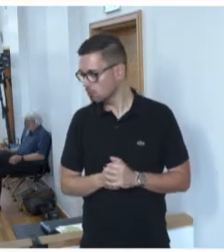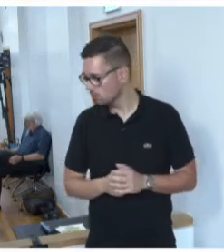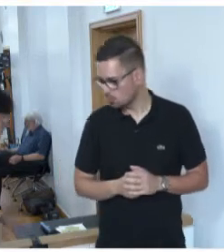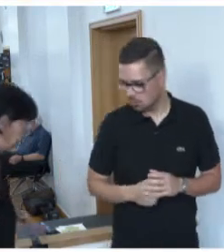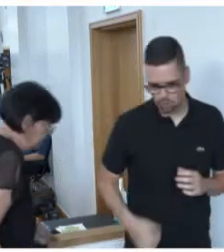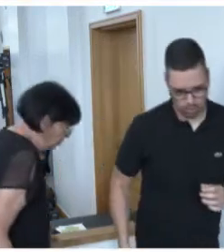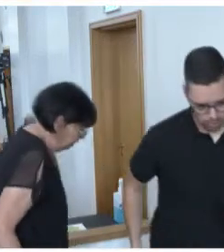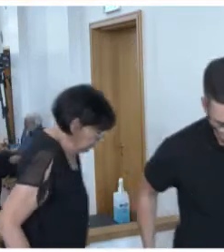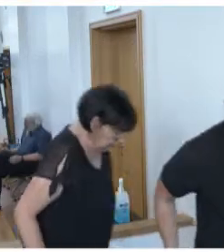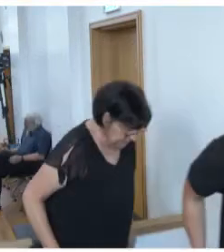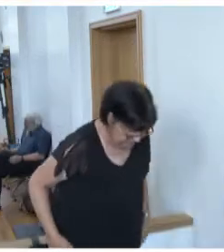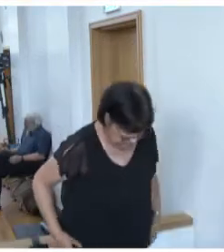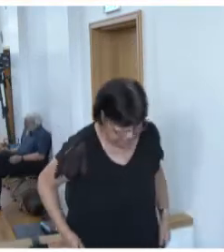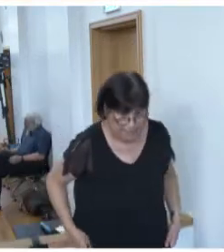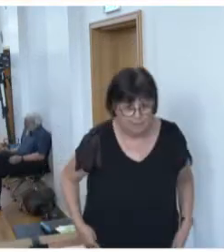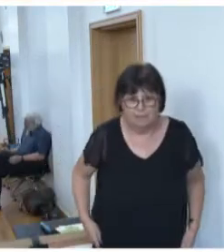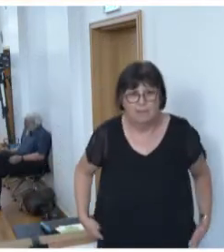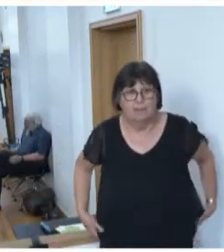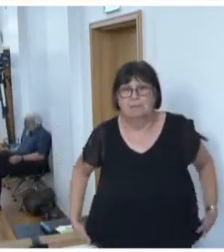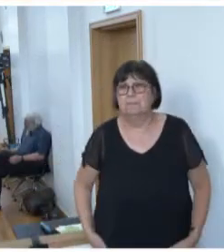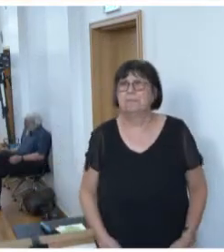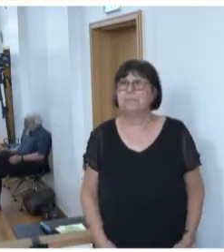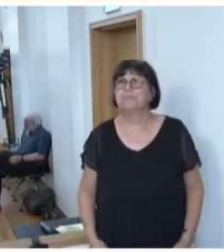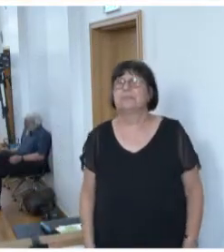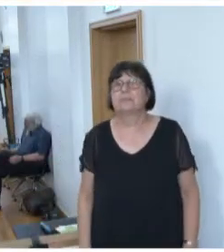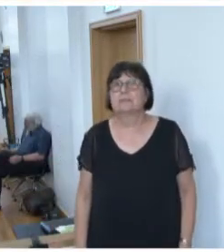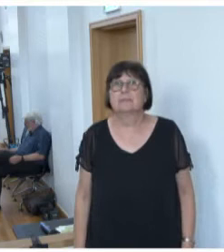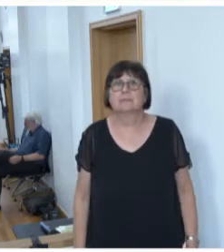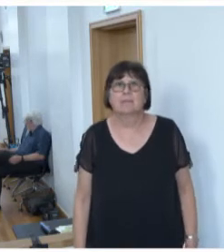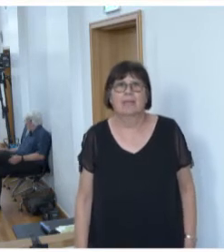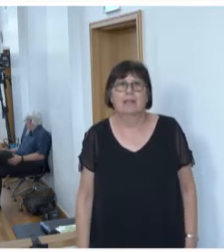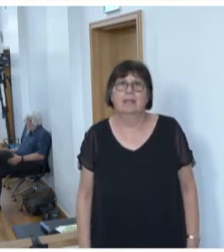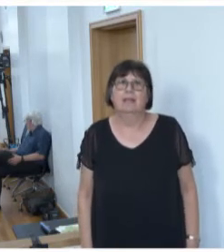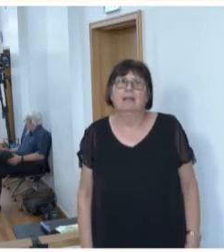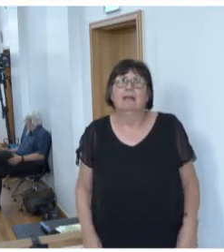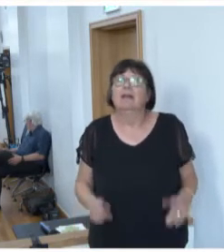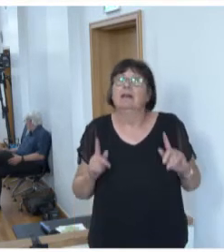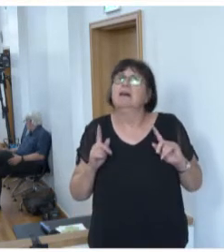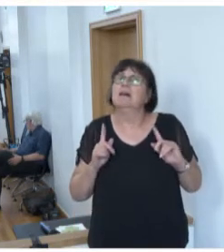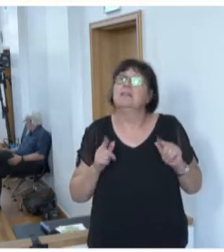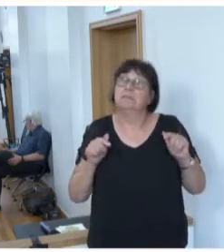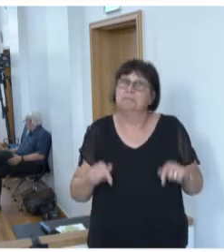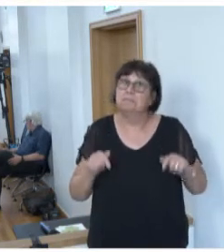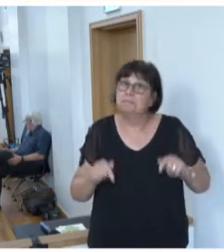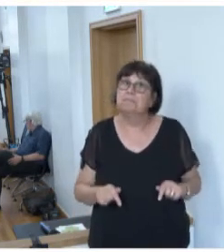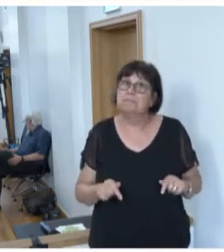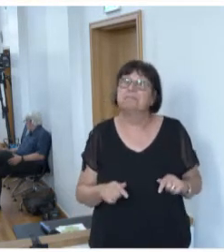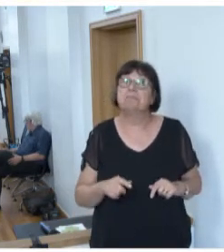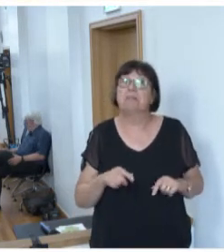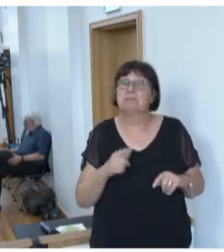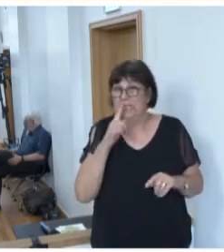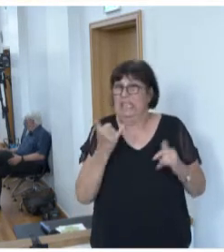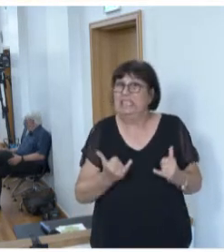Und hier können wir bereits jetzt zusagen,